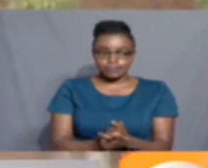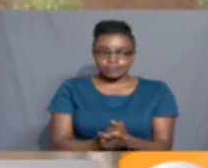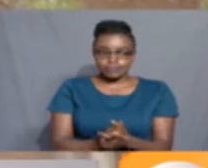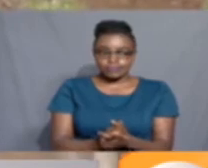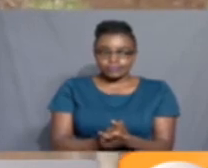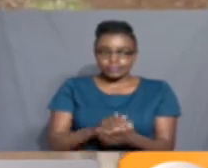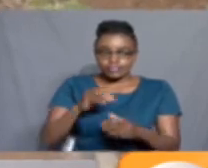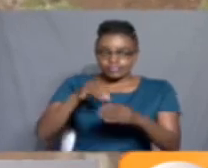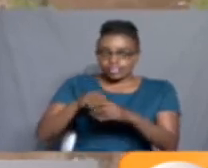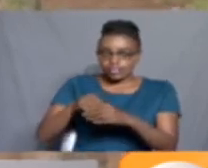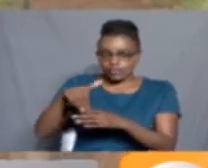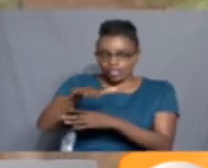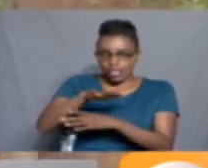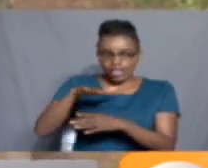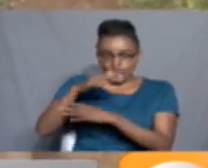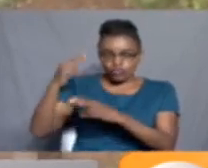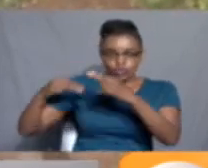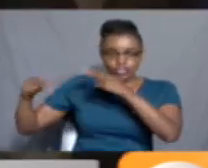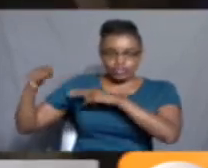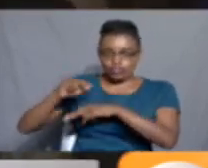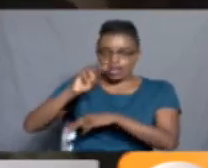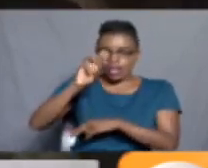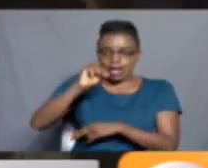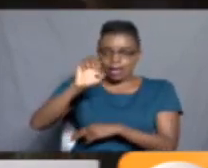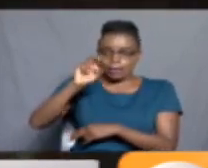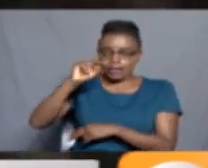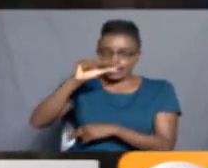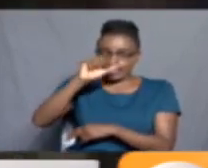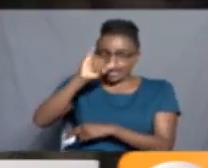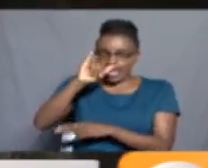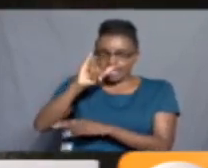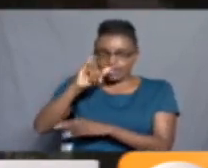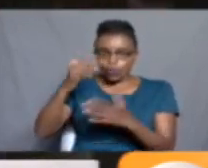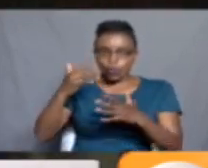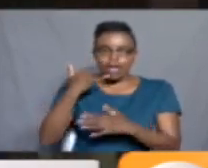Katika mapango ya kihistoria meningai county na kuru